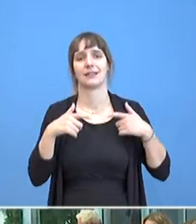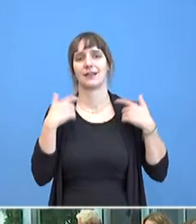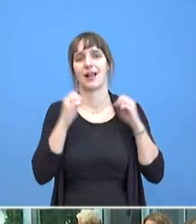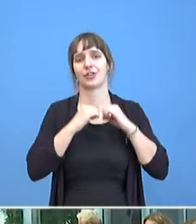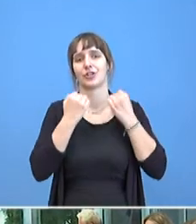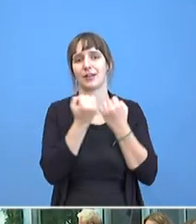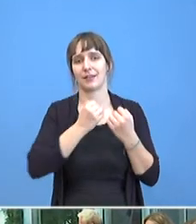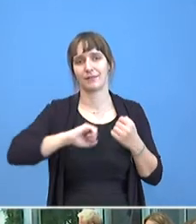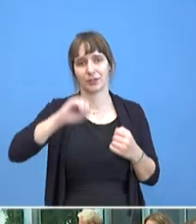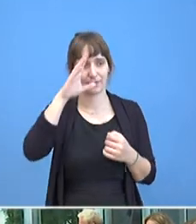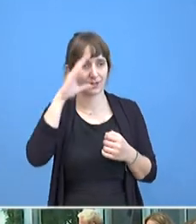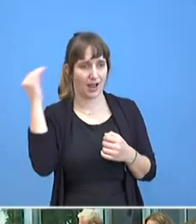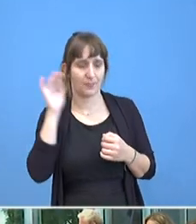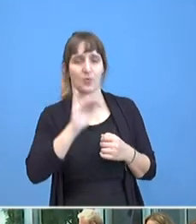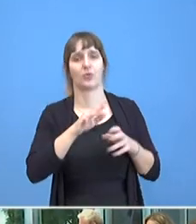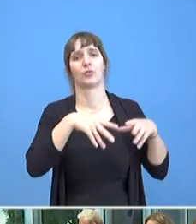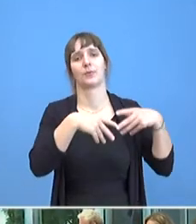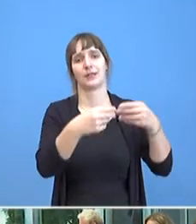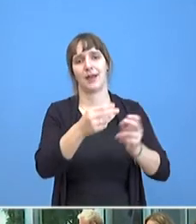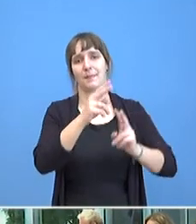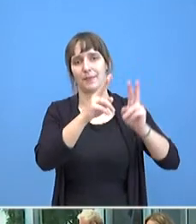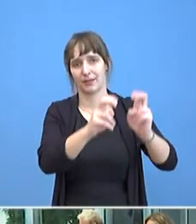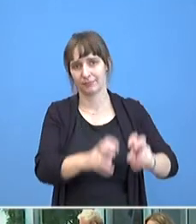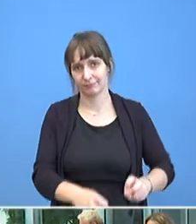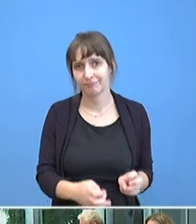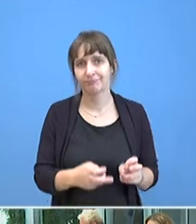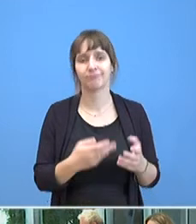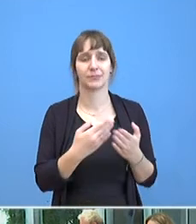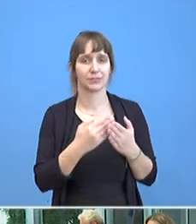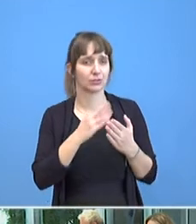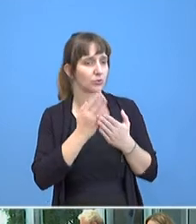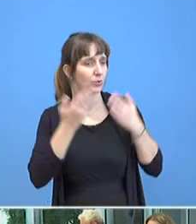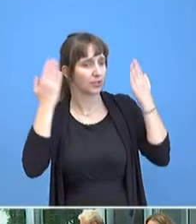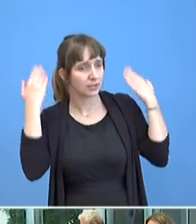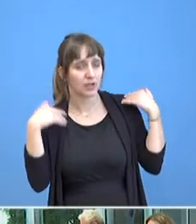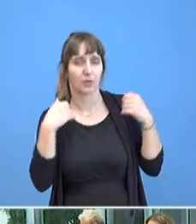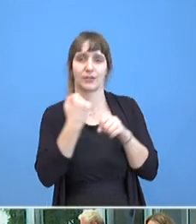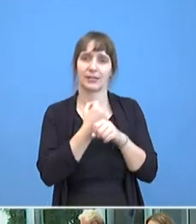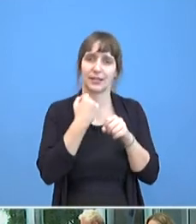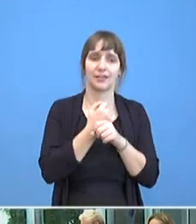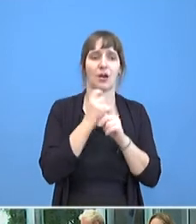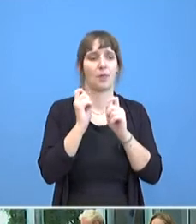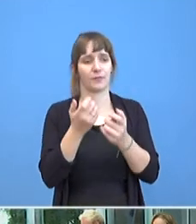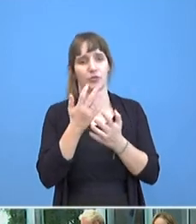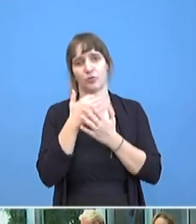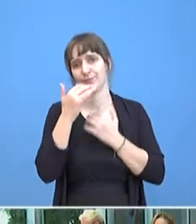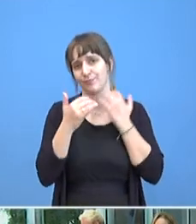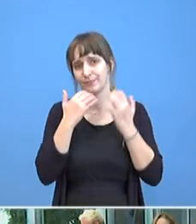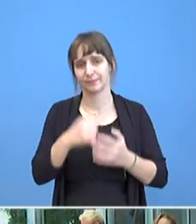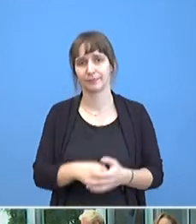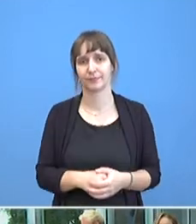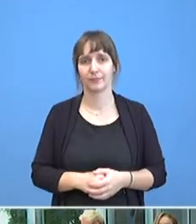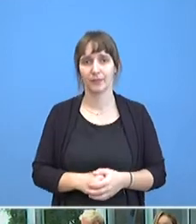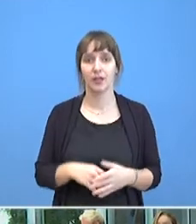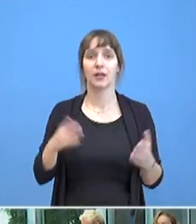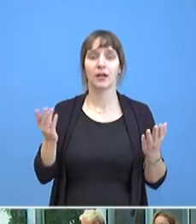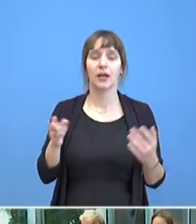die sich zum Täter, zu den Hintergründen, zum Opfer auch geäußert hat. Ja, auch nochmal für das BMI.